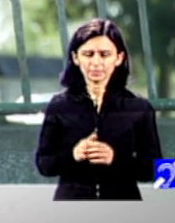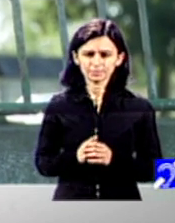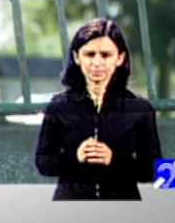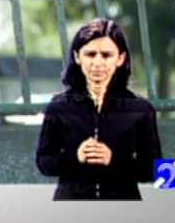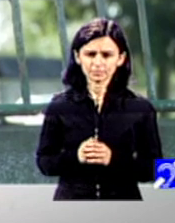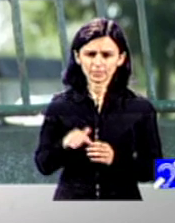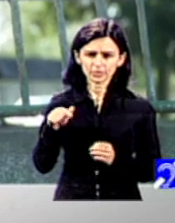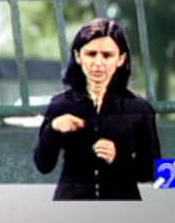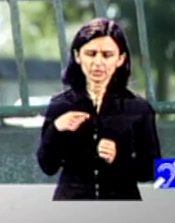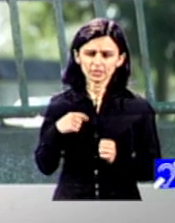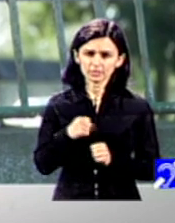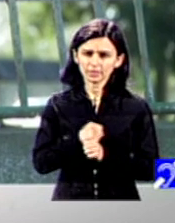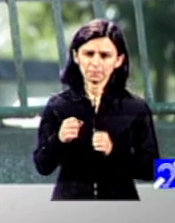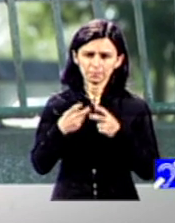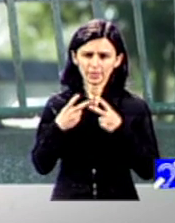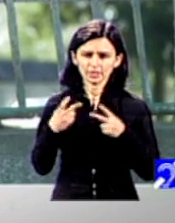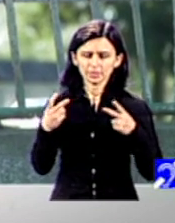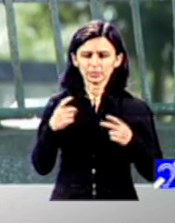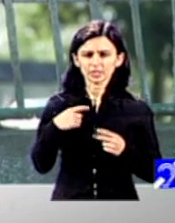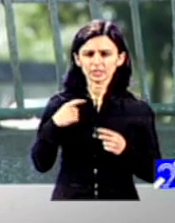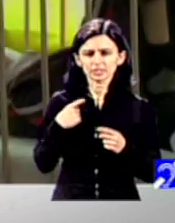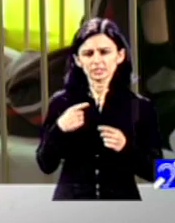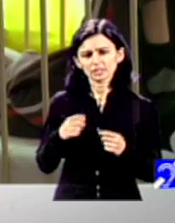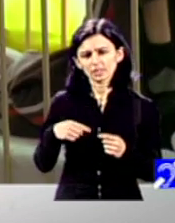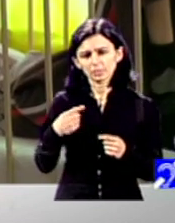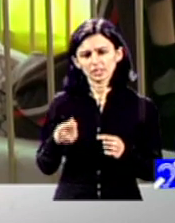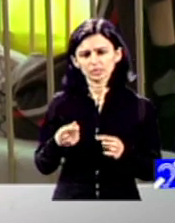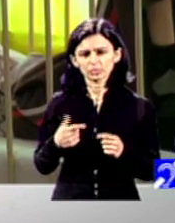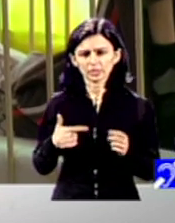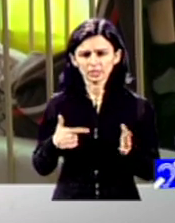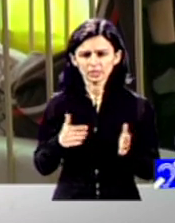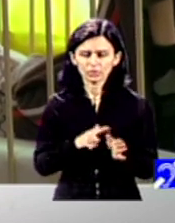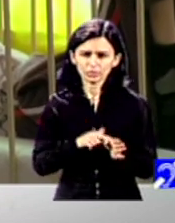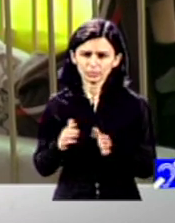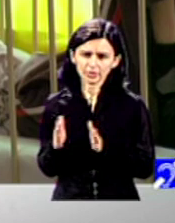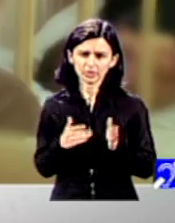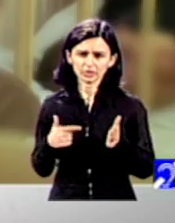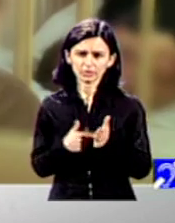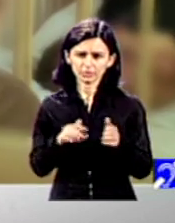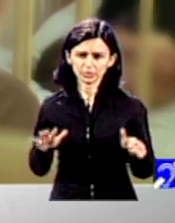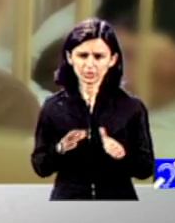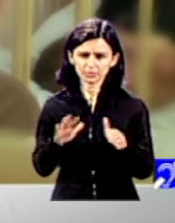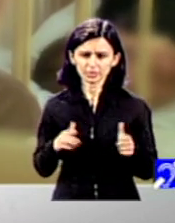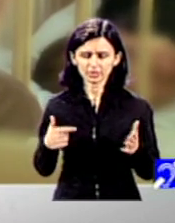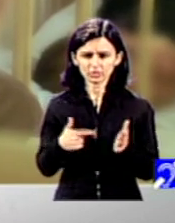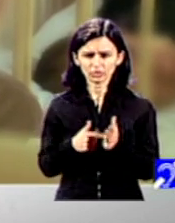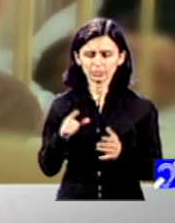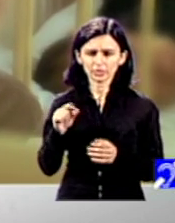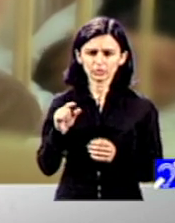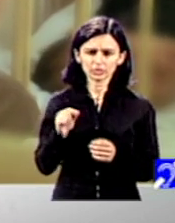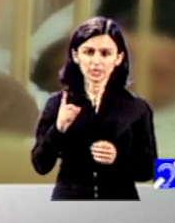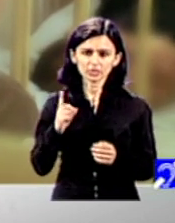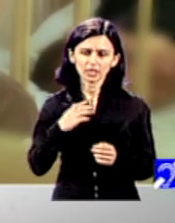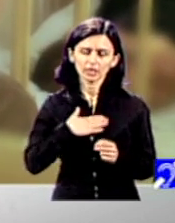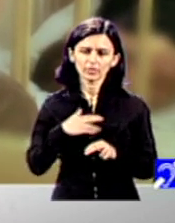relevant, că cumva suntem după un ciclu, 2016, acum 2020 și 2021, dar acum chiar